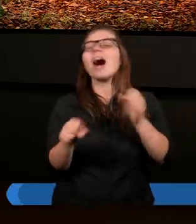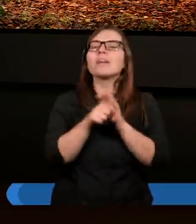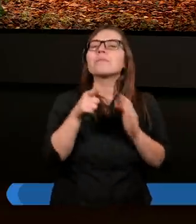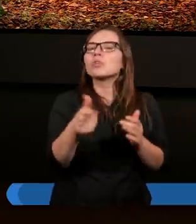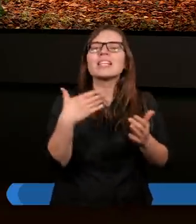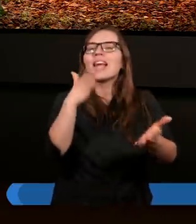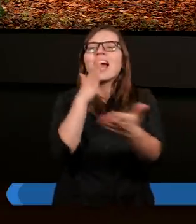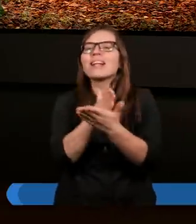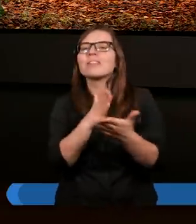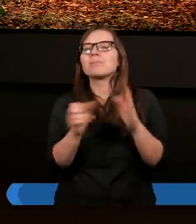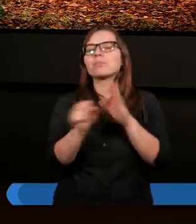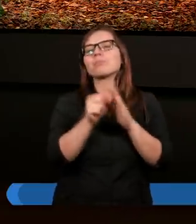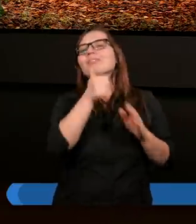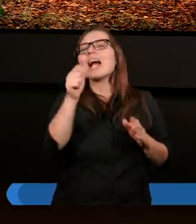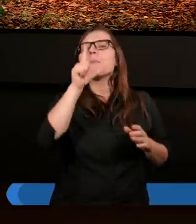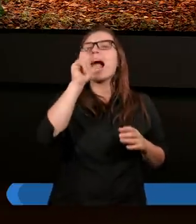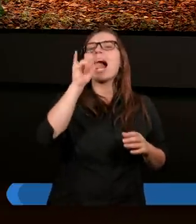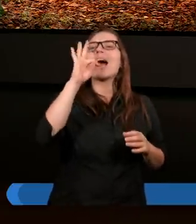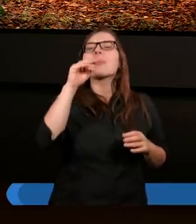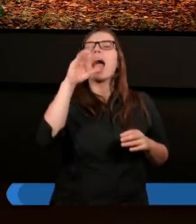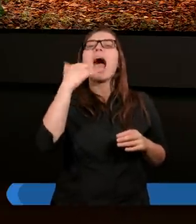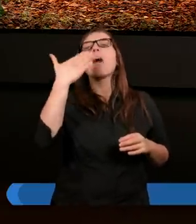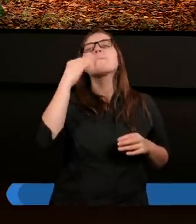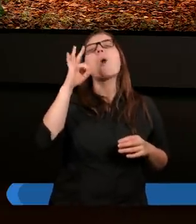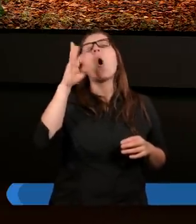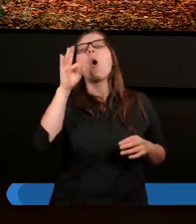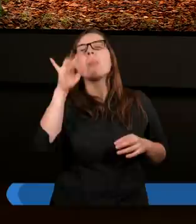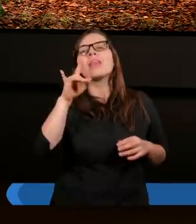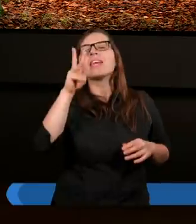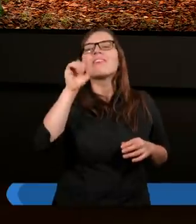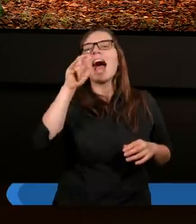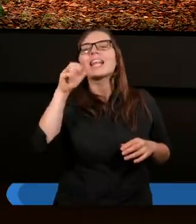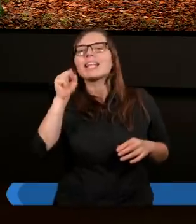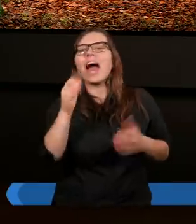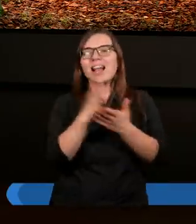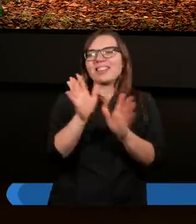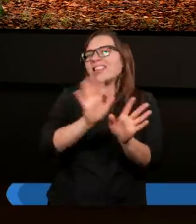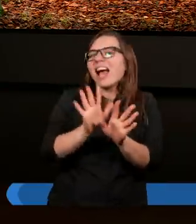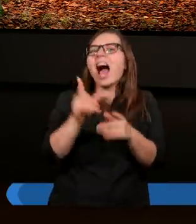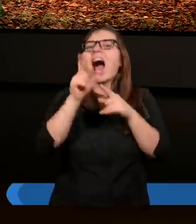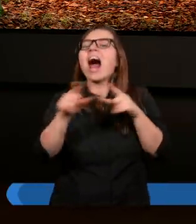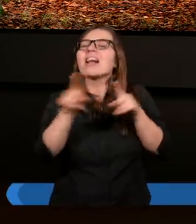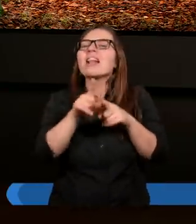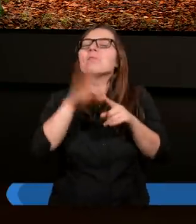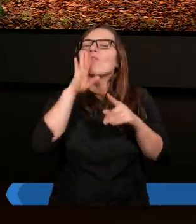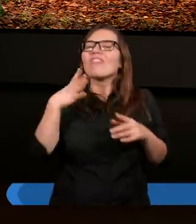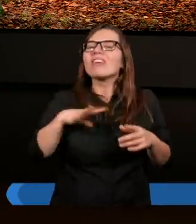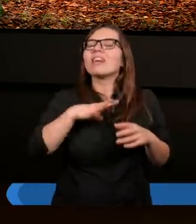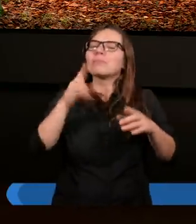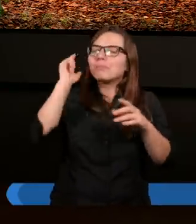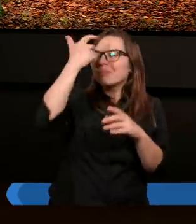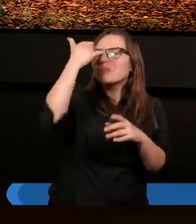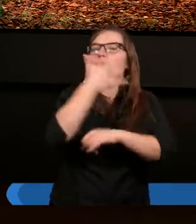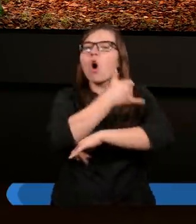sama litera, ale dlaczego to czynimy, zauważyć warto, i to często też